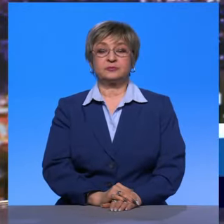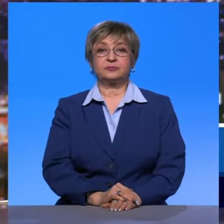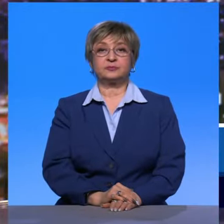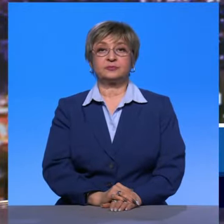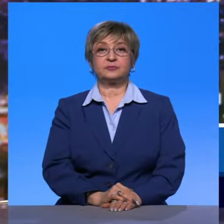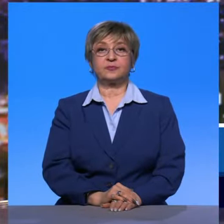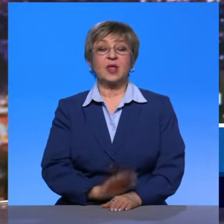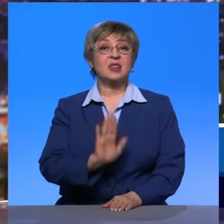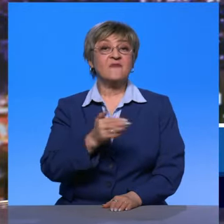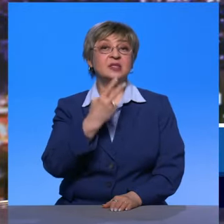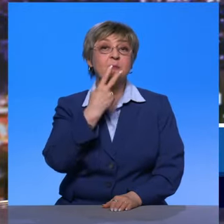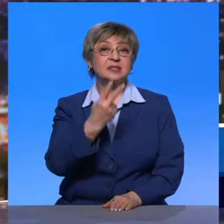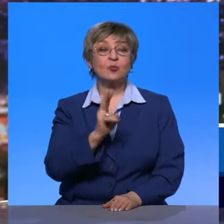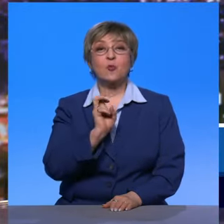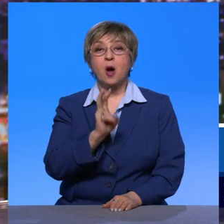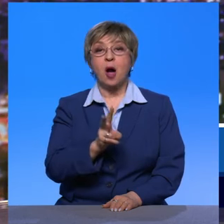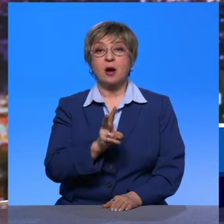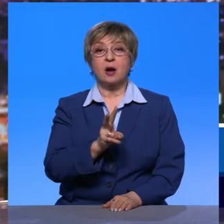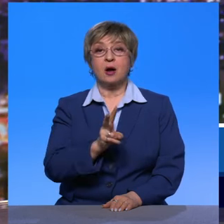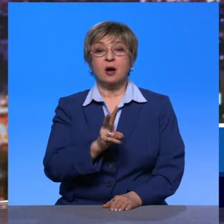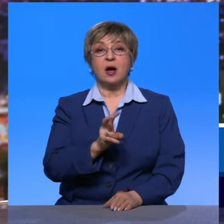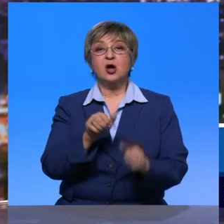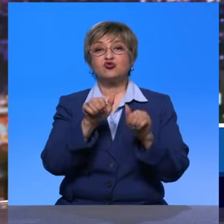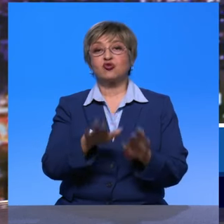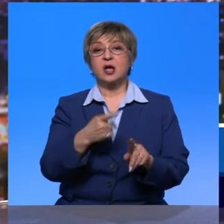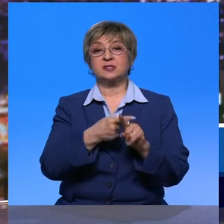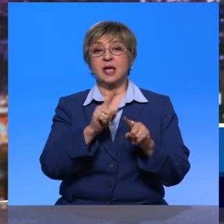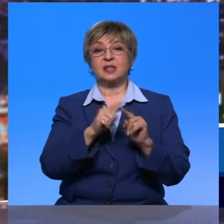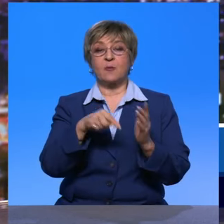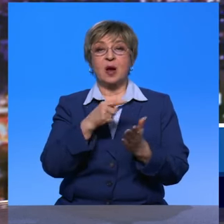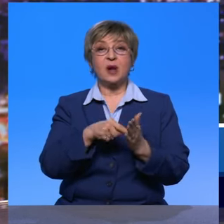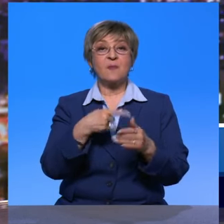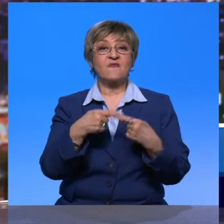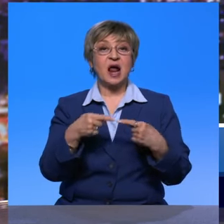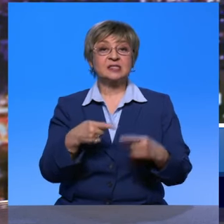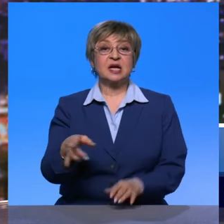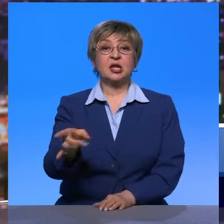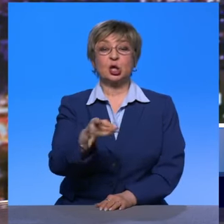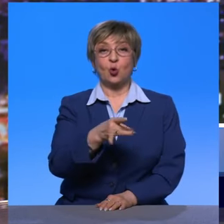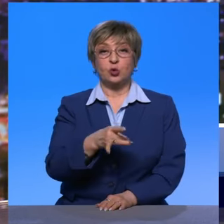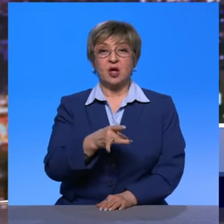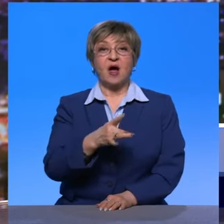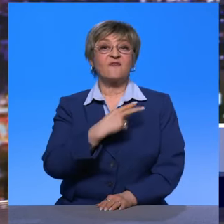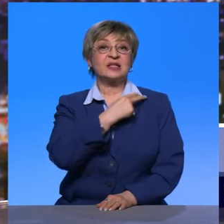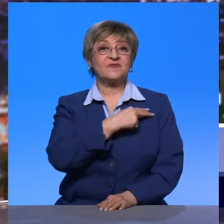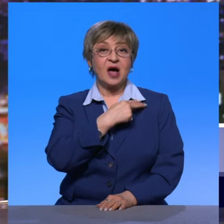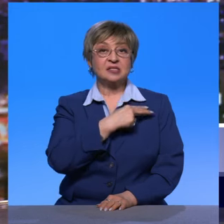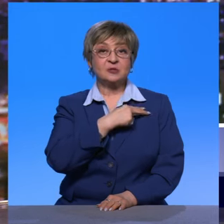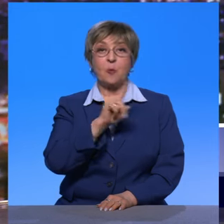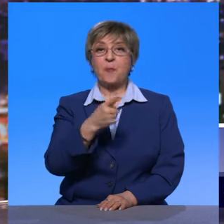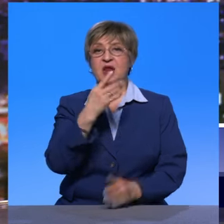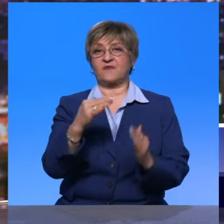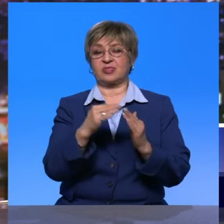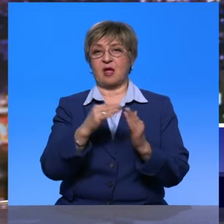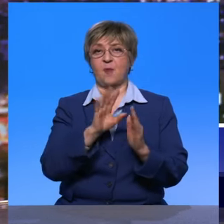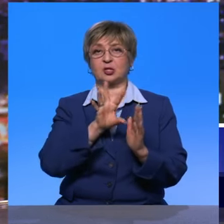Давайте посмотрим на то, как решается эта проблема в разных регионах. Во Владивостоке заселили первые дома, где арендовать